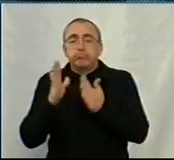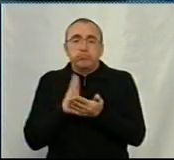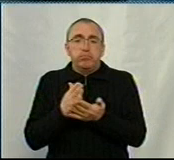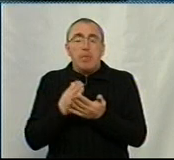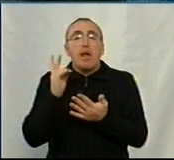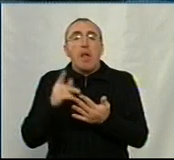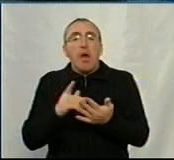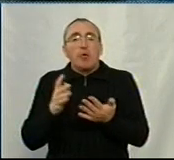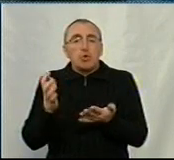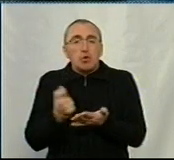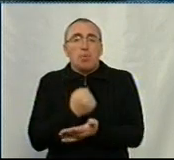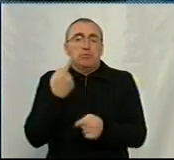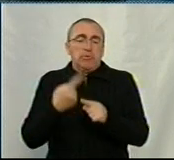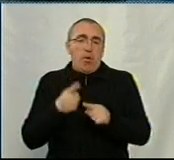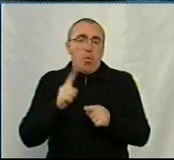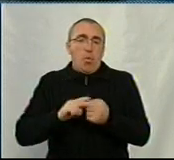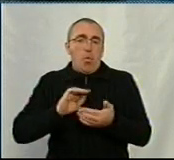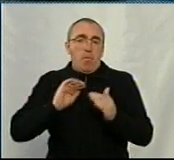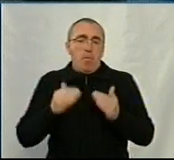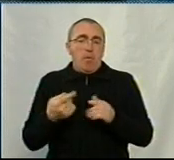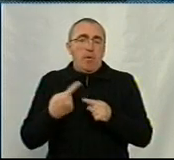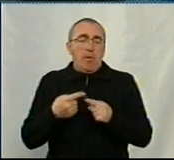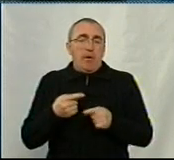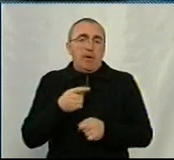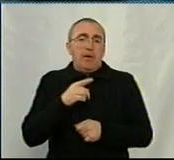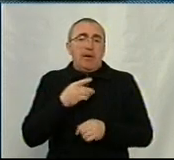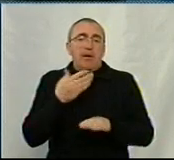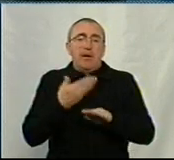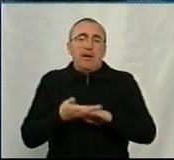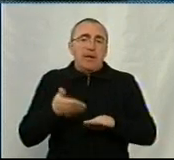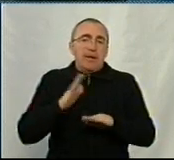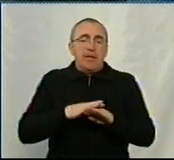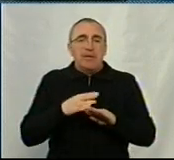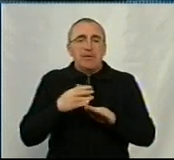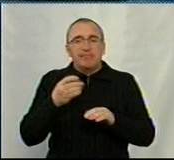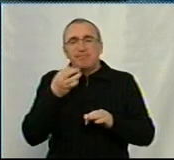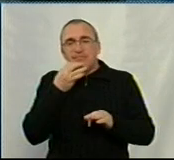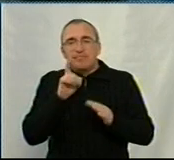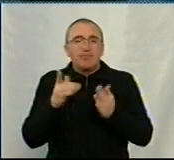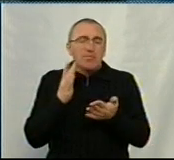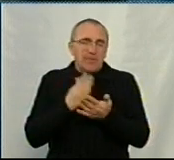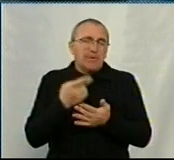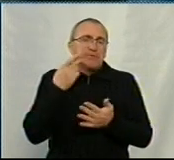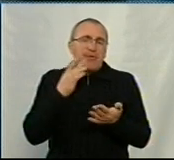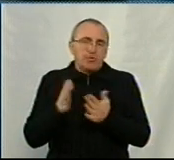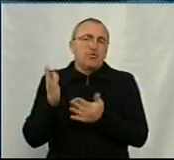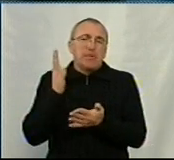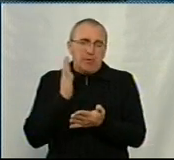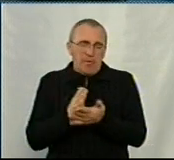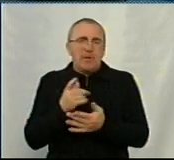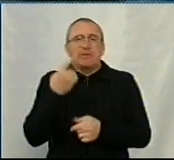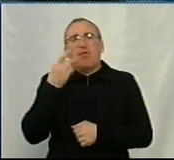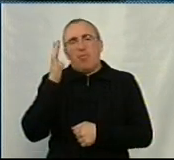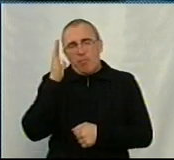досягти такого моменту в міській раді? Дмитре, критичні зауваження були завжди, вони є і завжди